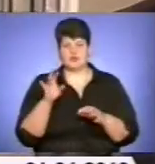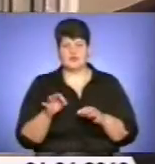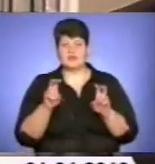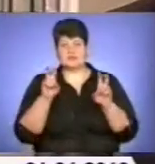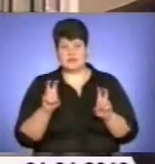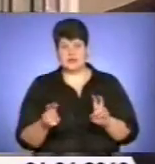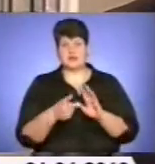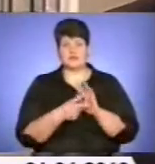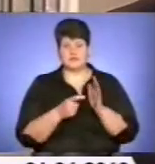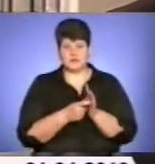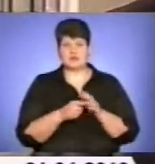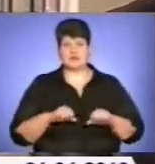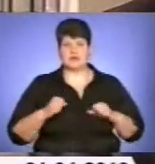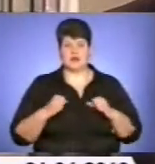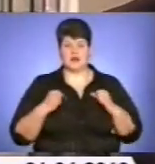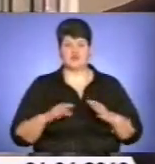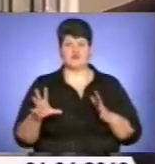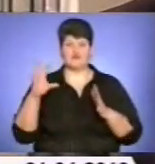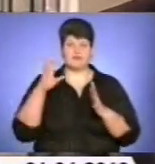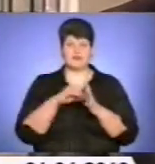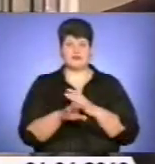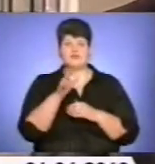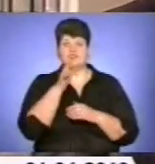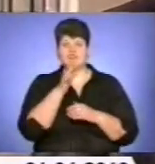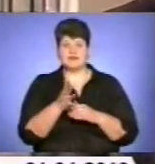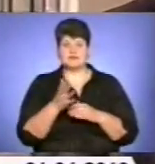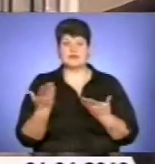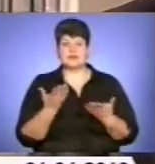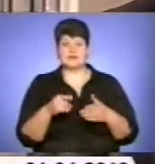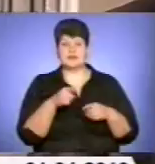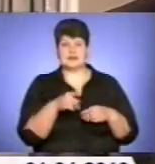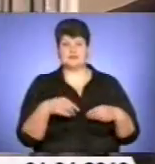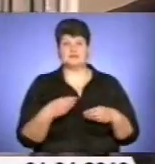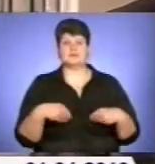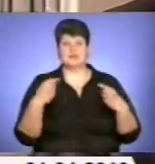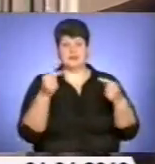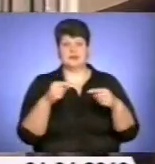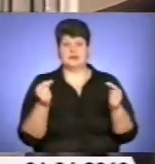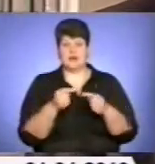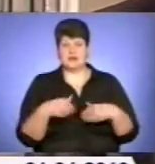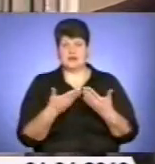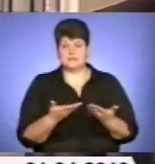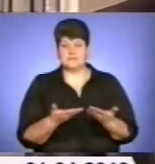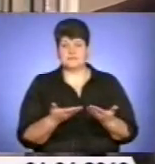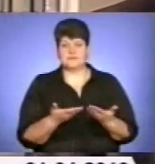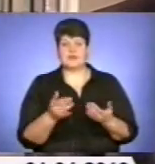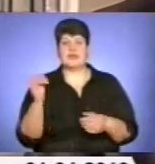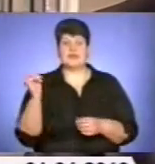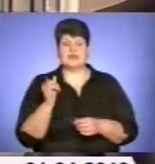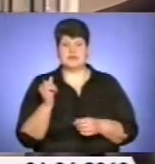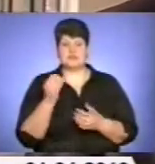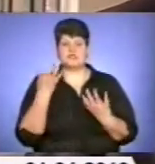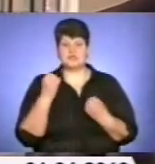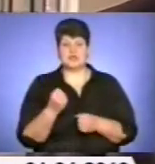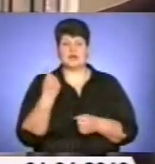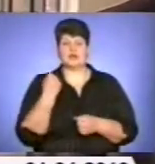аудиторії, вони стараються вкластися в час, який їм визначений. І ще